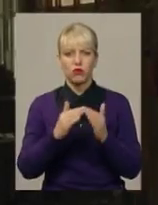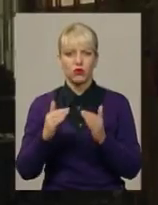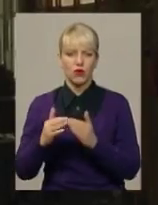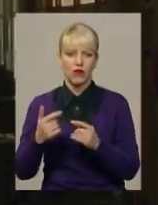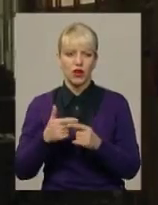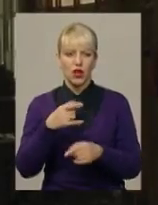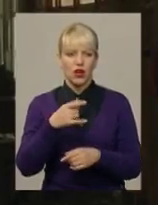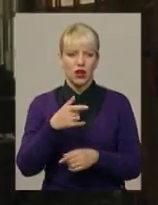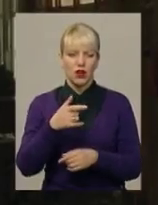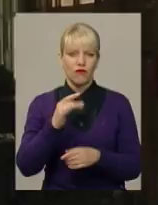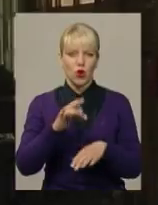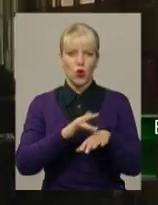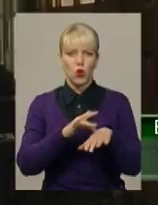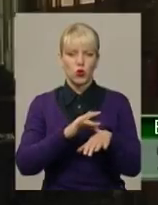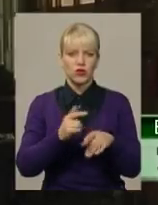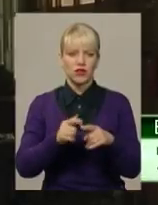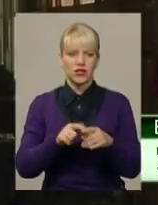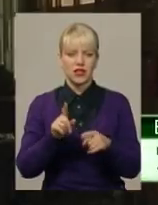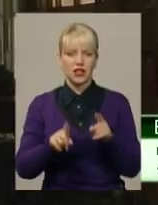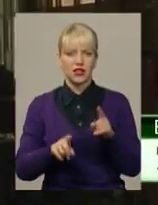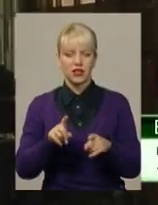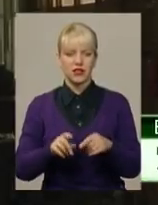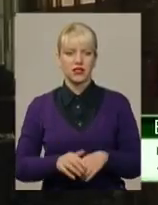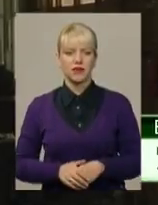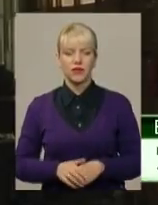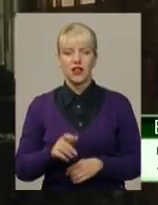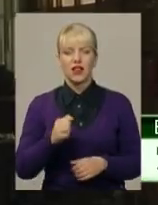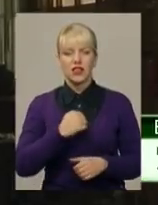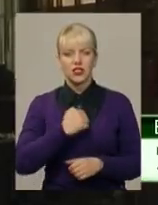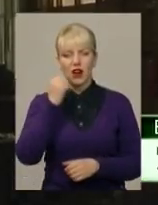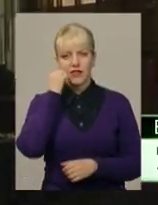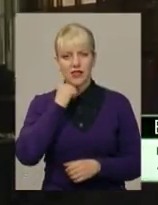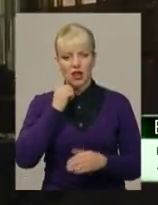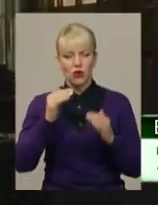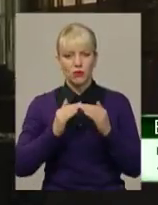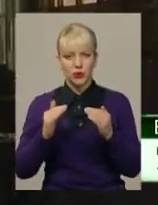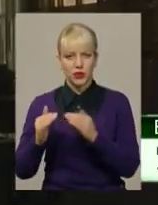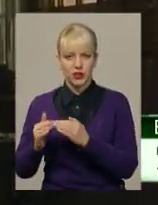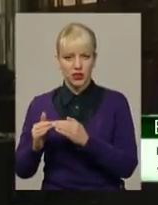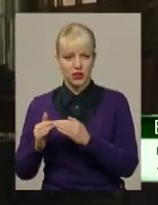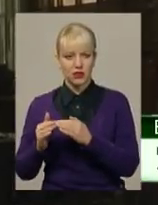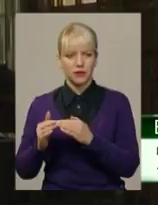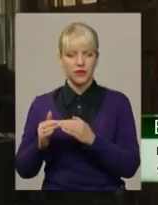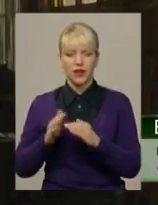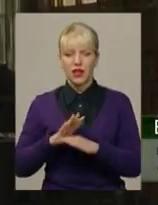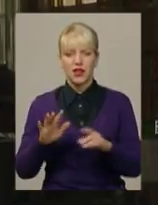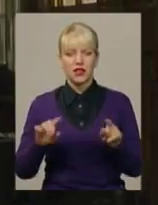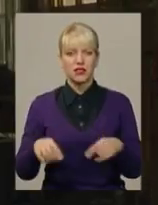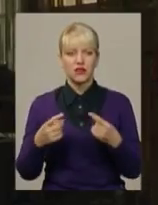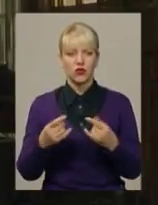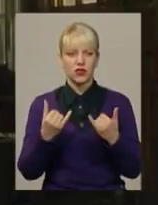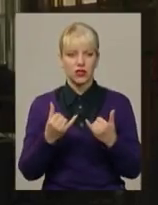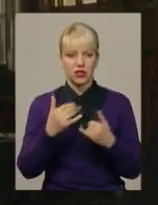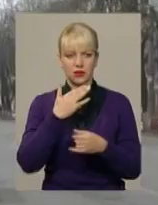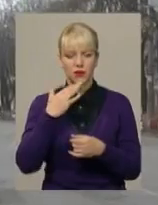грошівках це рідкість. На жаль, в старих будинках, в старому житловому фонді не створюється зараз